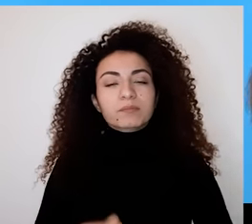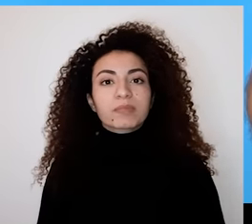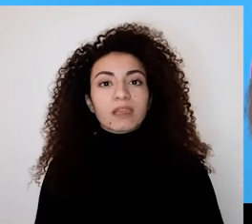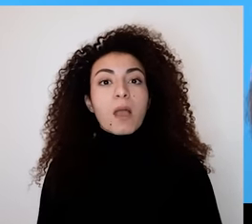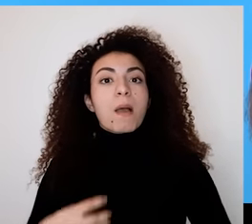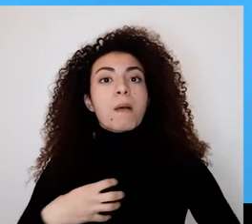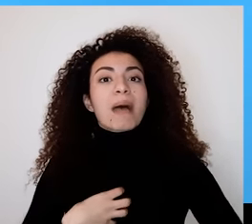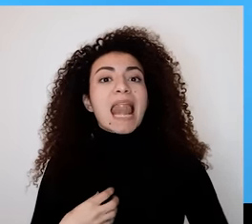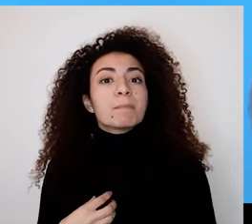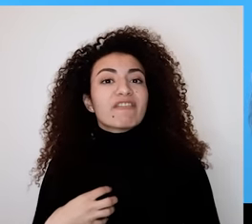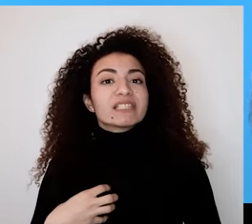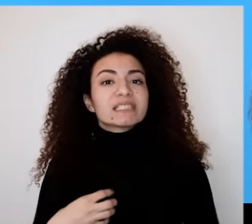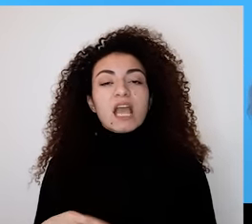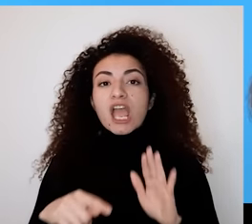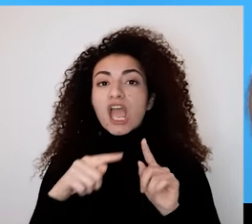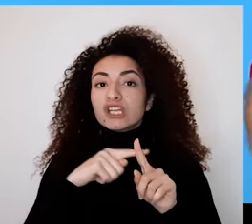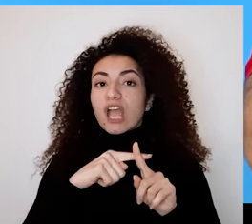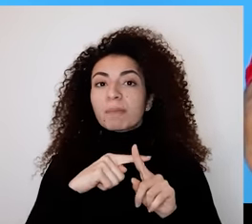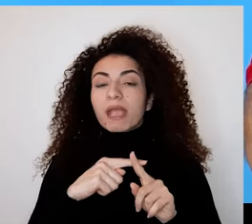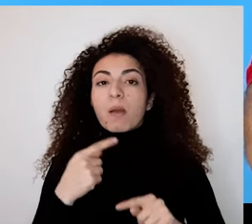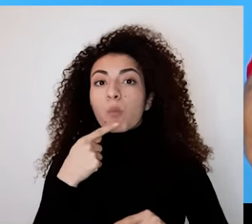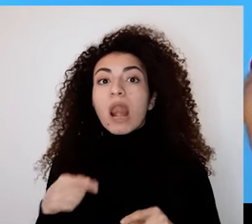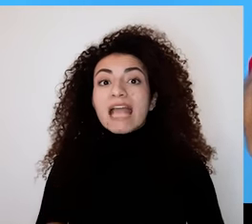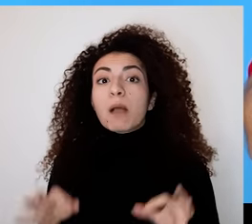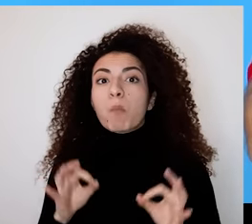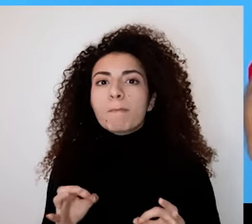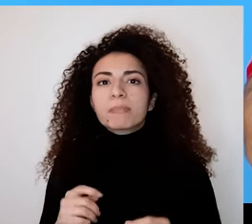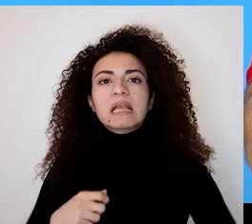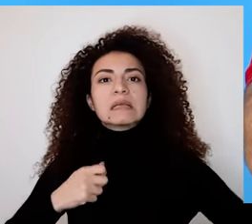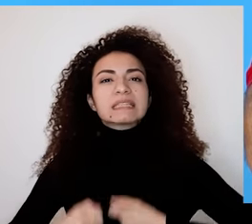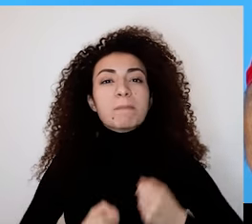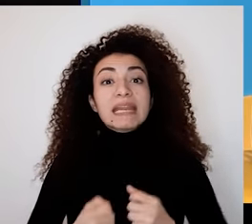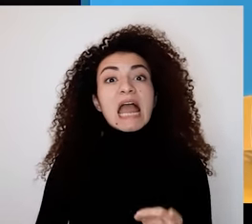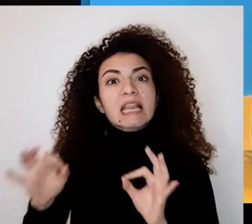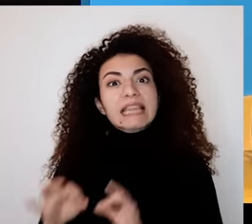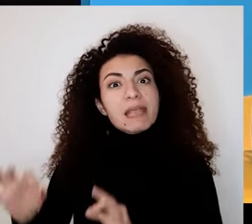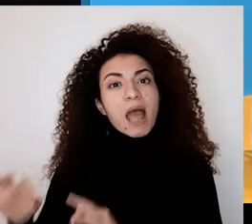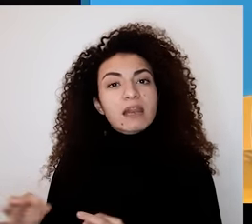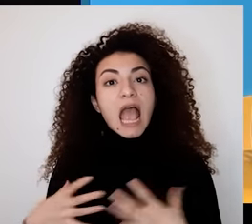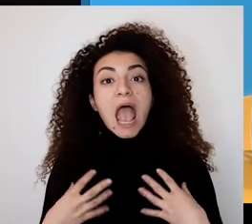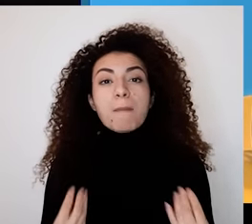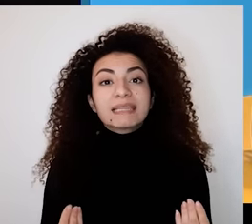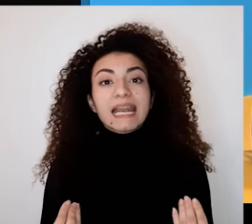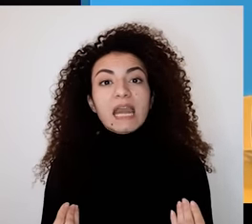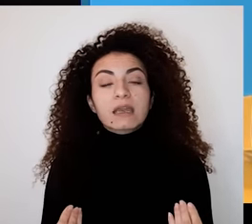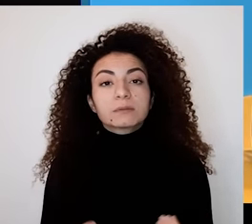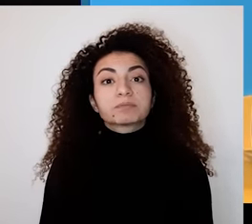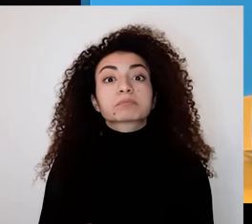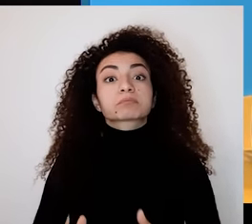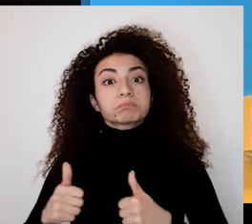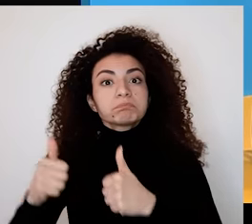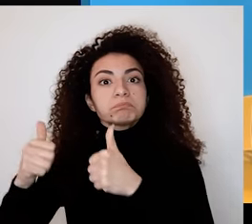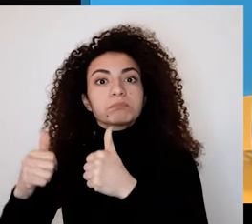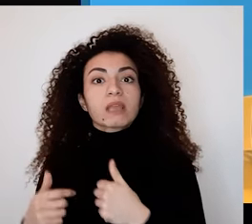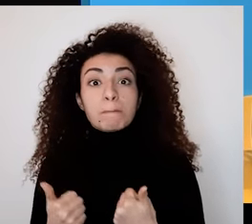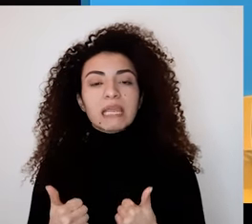الأبحاث الأول بعلم النفس الإيجابة ومن أقويها فعالية إذا تم تطبيقه بانتظام وكما يقول التشبيه الشائع انظر